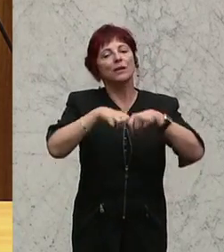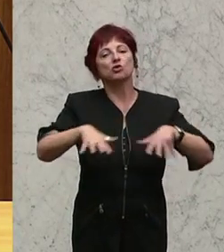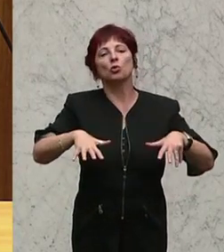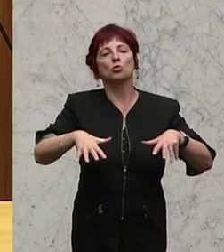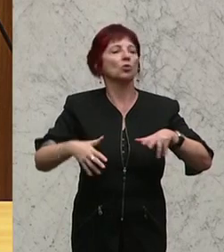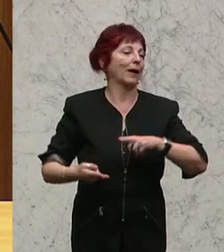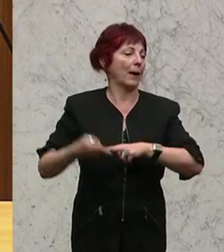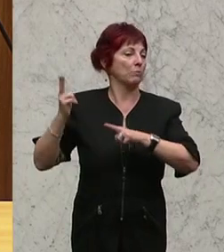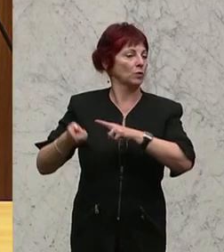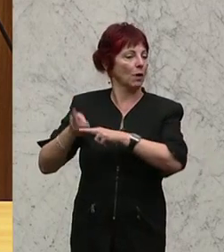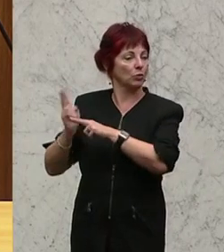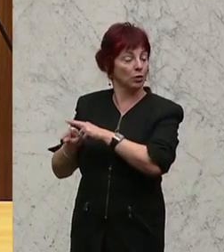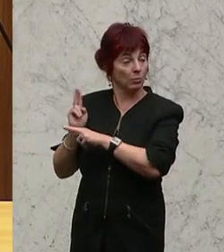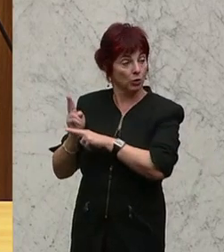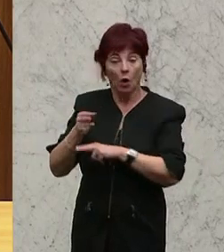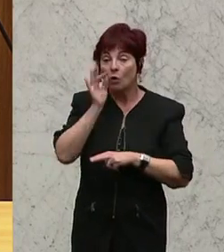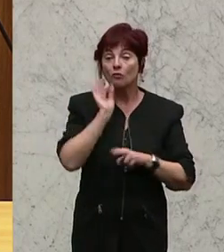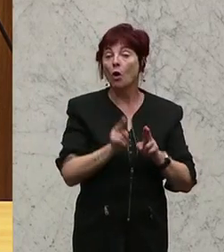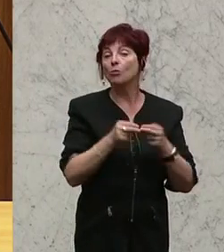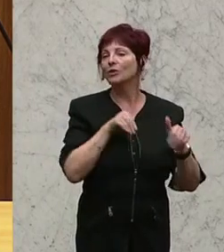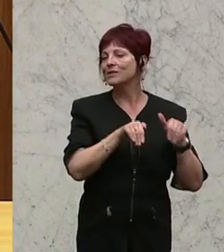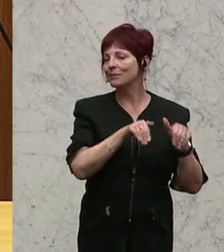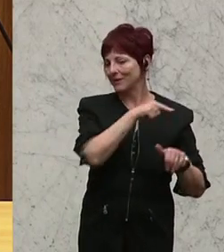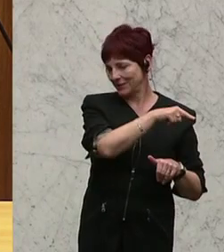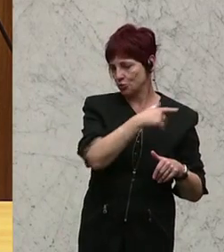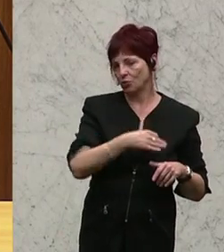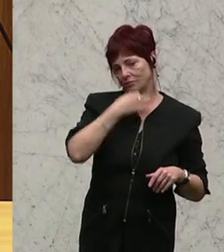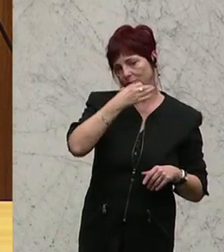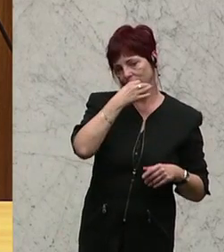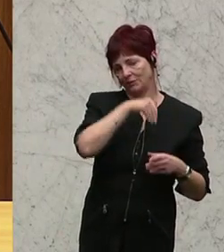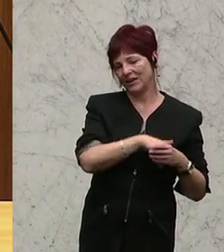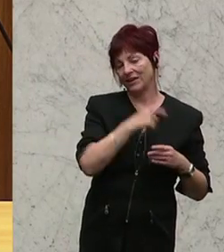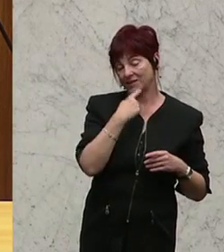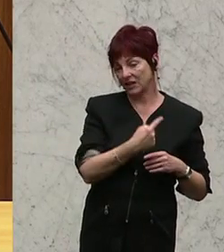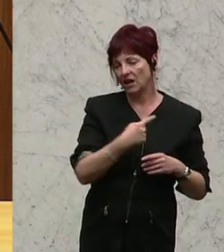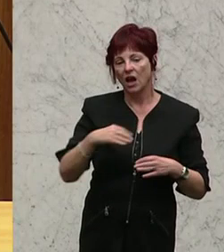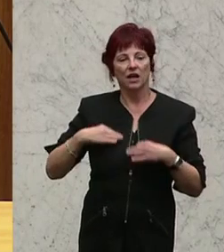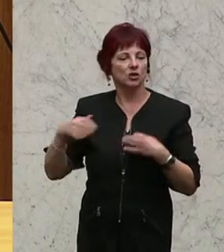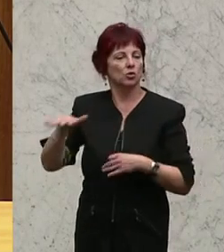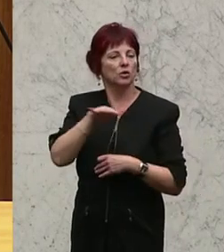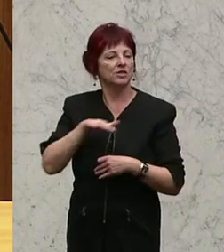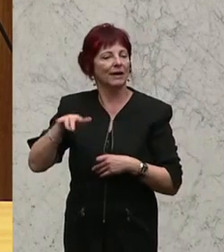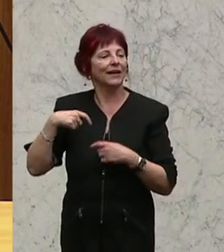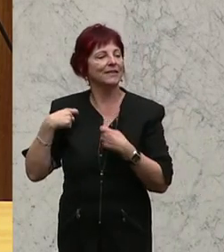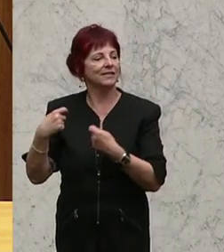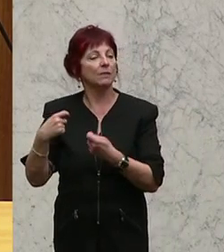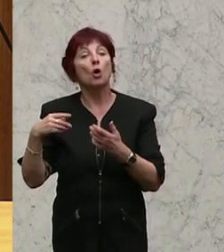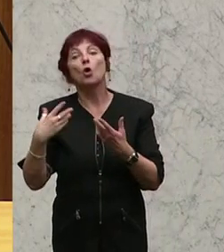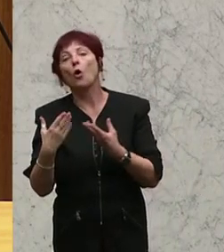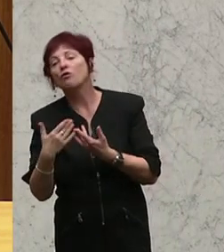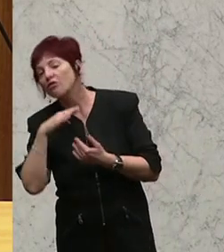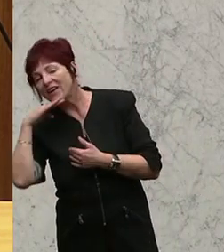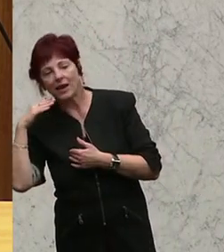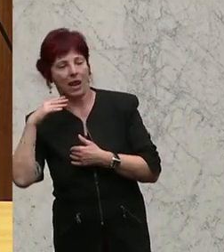kommt. Und die Frau Bundesminister hat es ja in ihrer Rede gesagt, dass es gerade im Gesundheitsbereich so viele Player gibt. Sie hat einen vergessen, das sind nämlich noch die neuen Bundesländer.